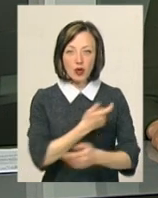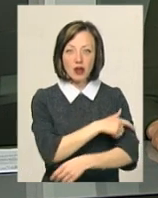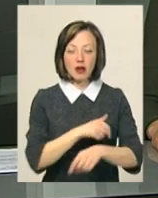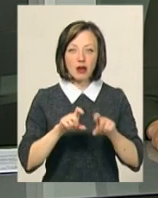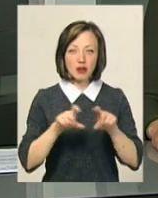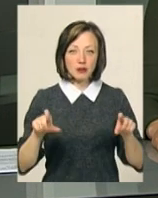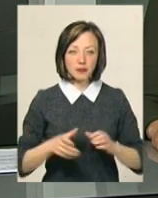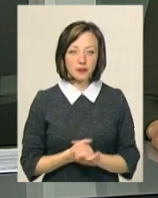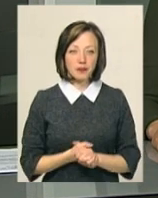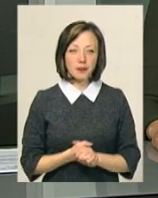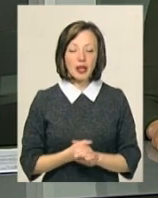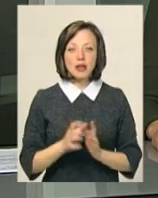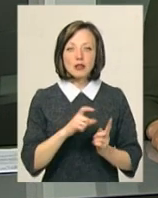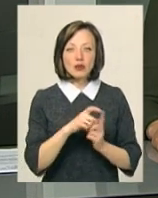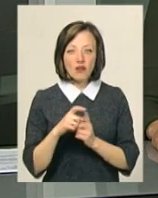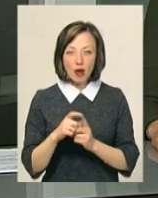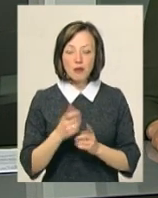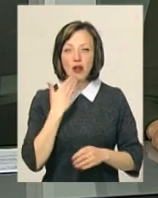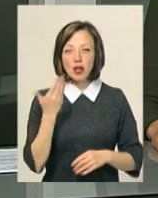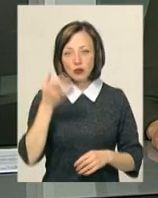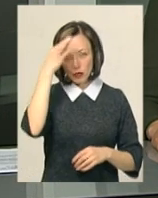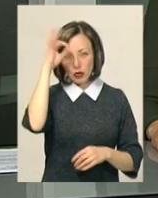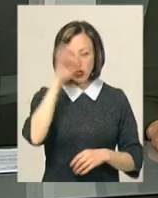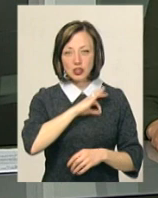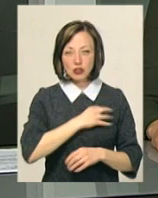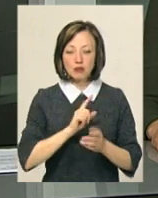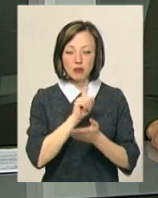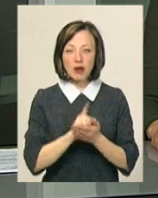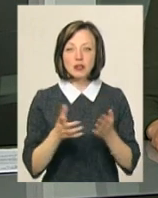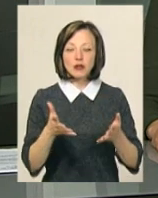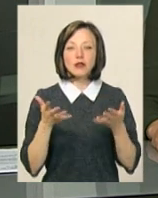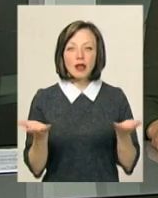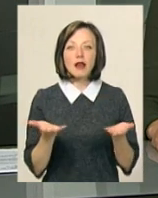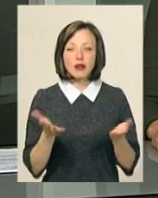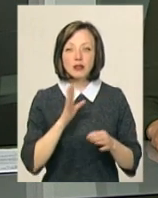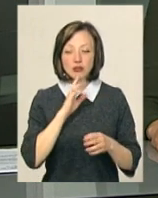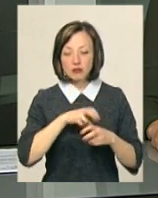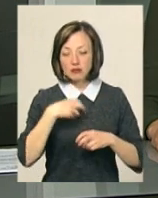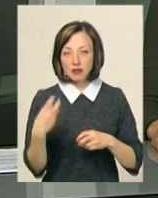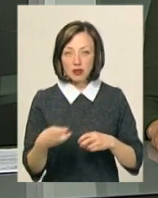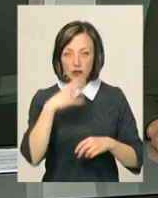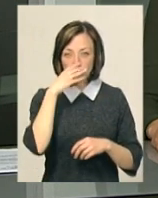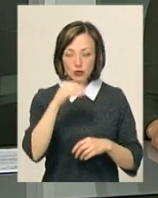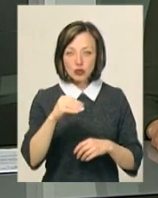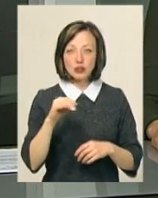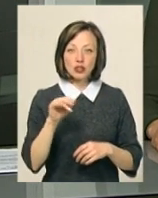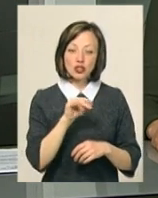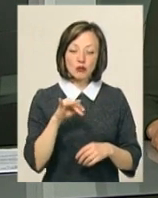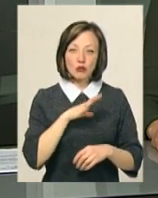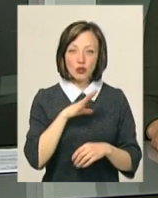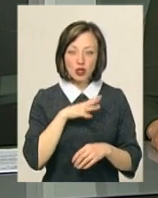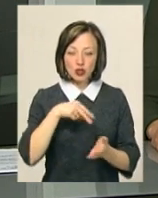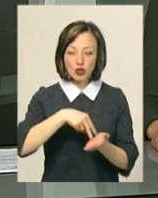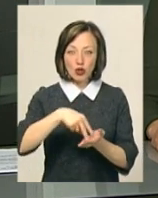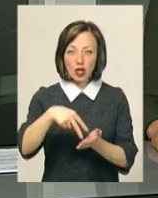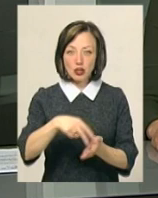Михайло Стаднік. За словами Світлани Свідерської, слідчі мають з'ясувати, за яких саме обставин жінка випала з транспортного засобу, чи були в салоні